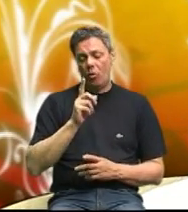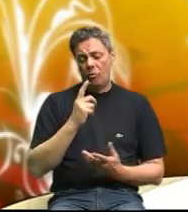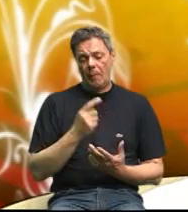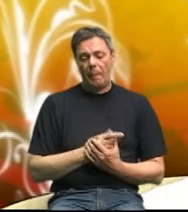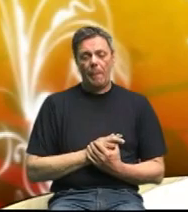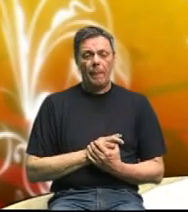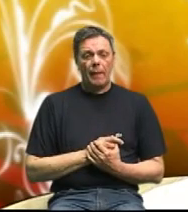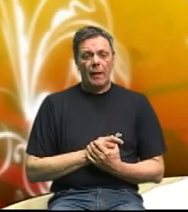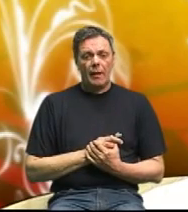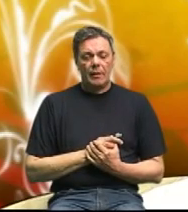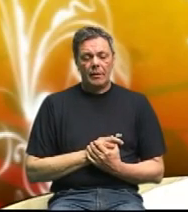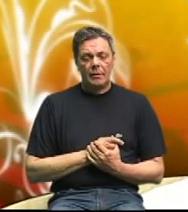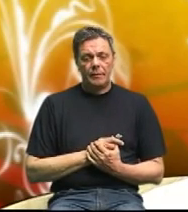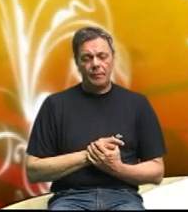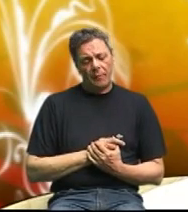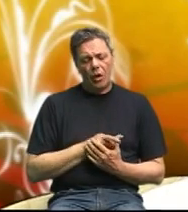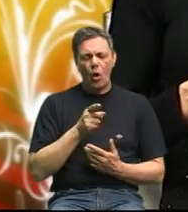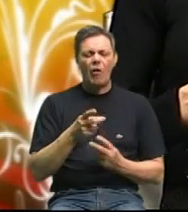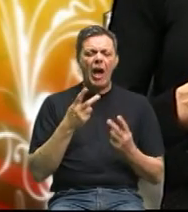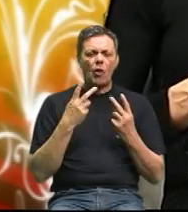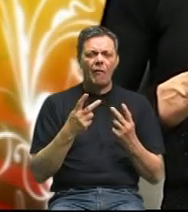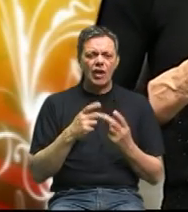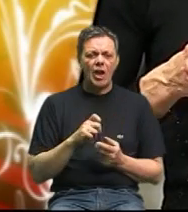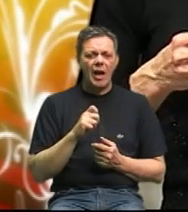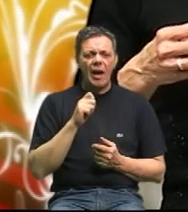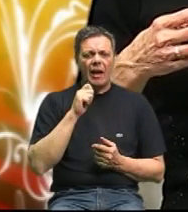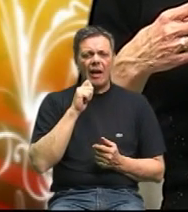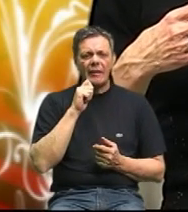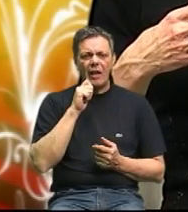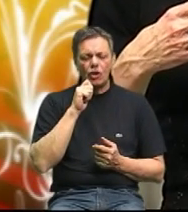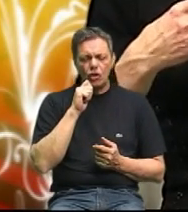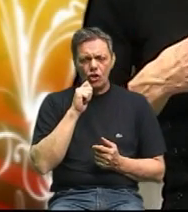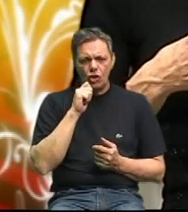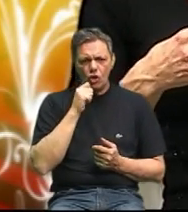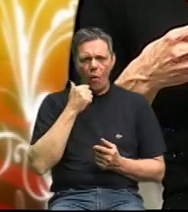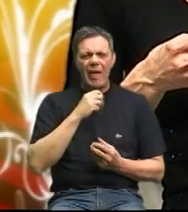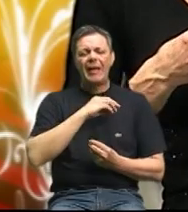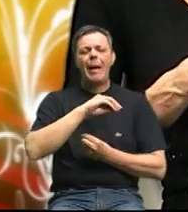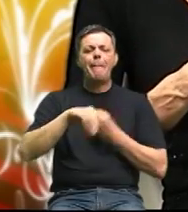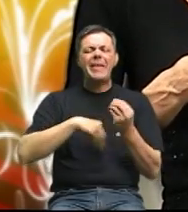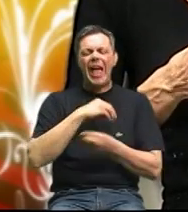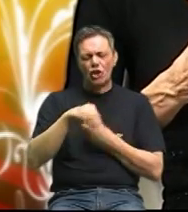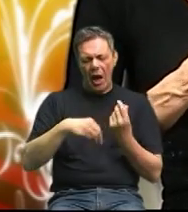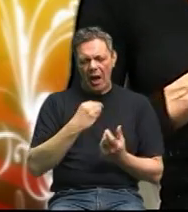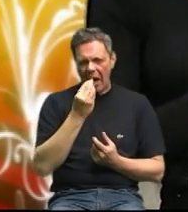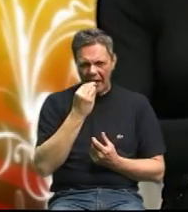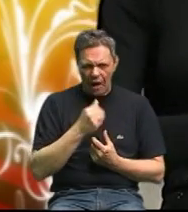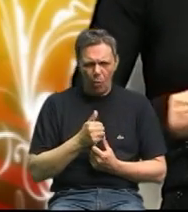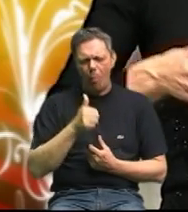ovo je jako važno kad čovjek miješa hranu